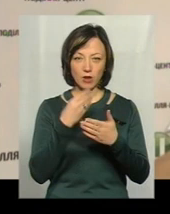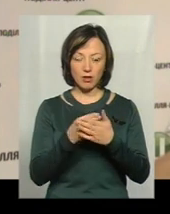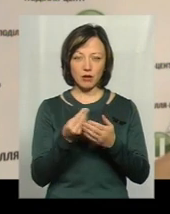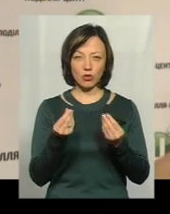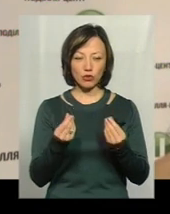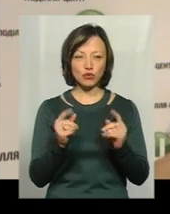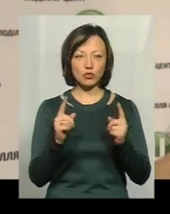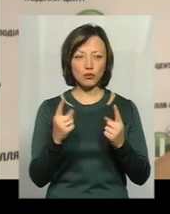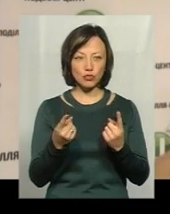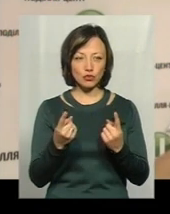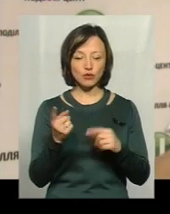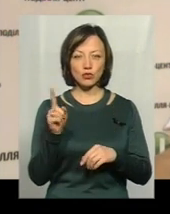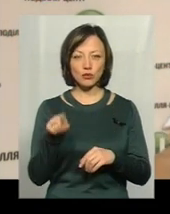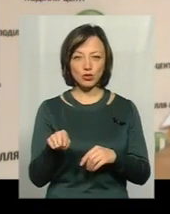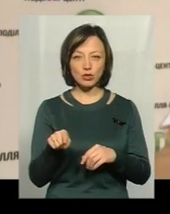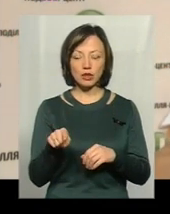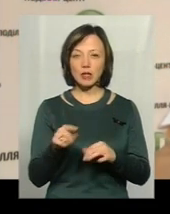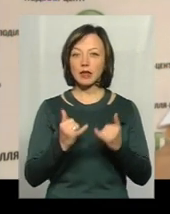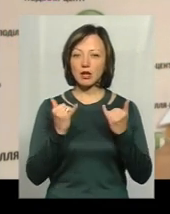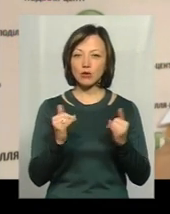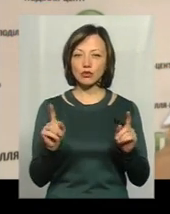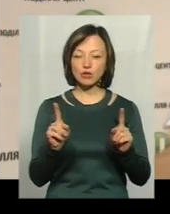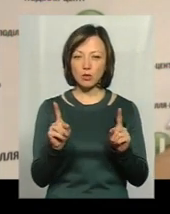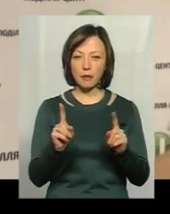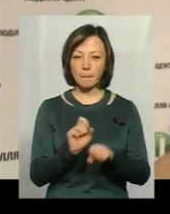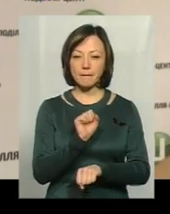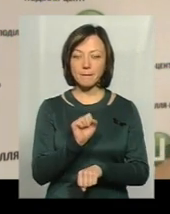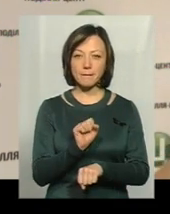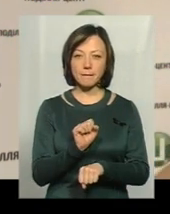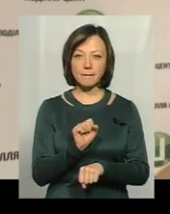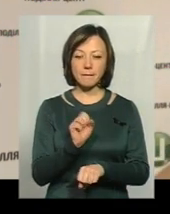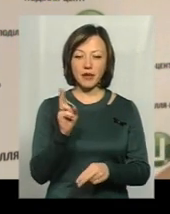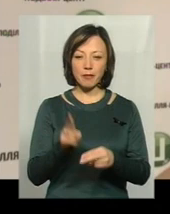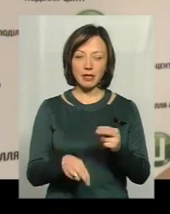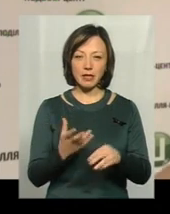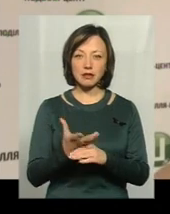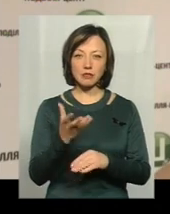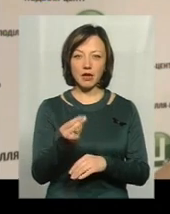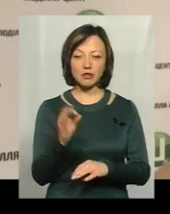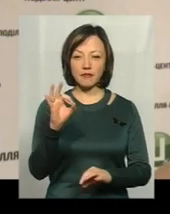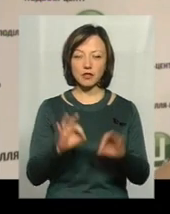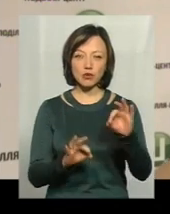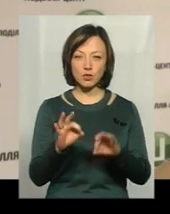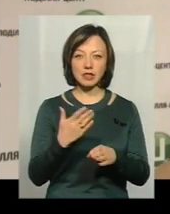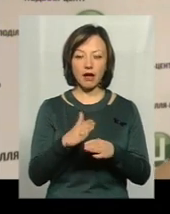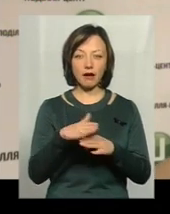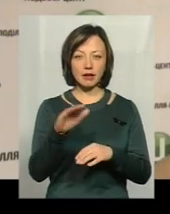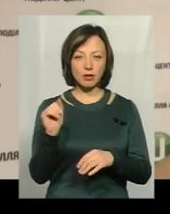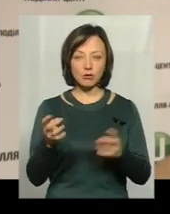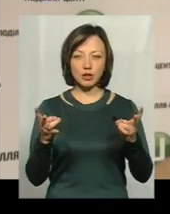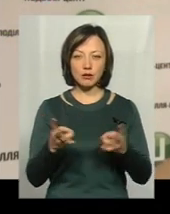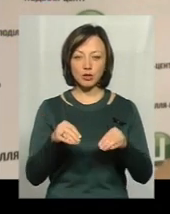Чому? Тому що для того, щоб припинити сплачувати відсотки за кредитом,